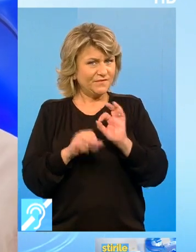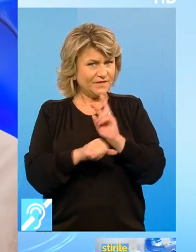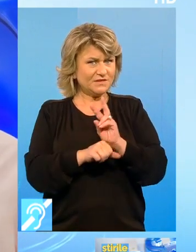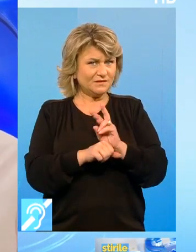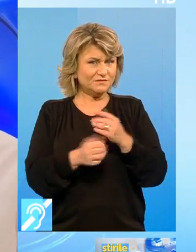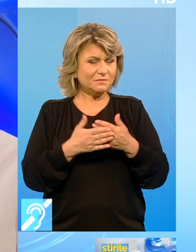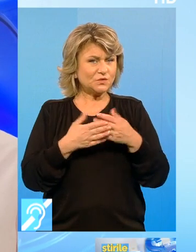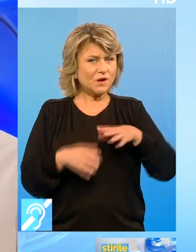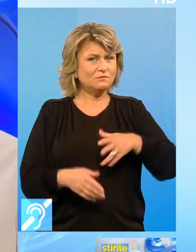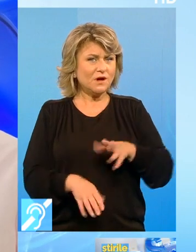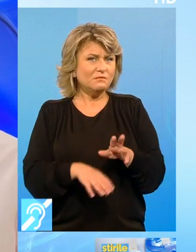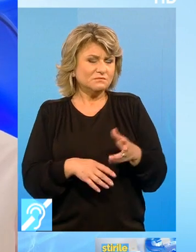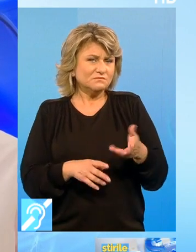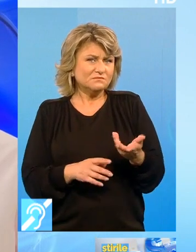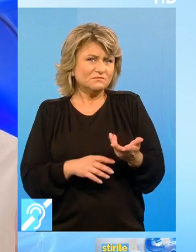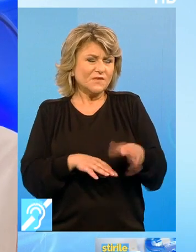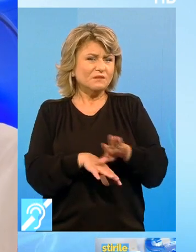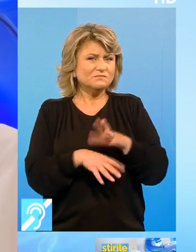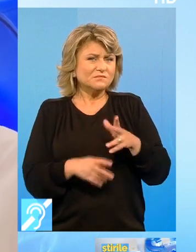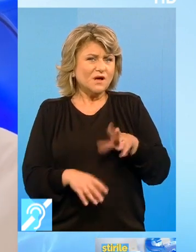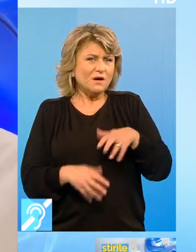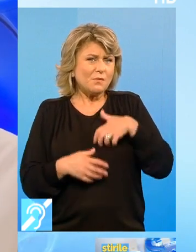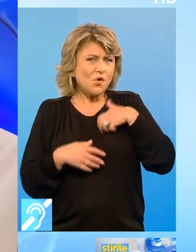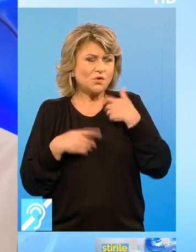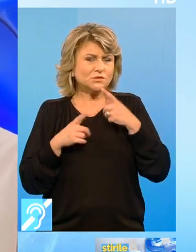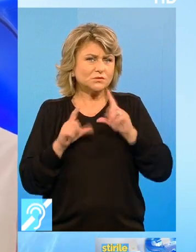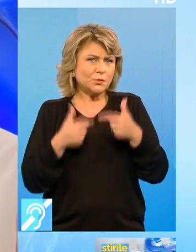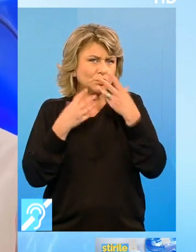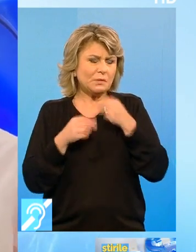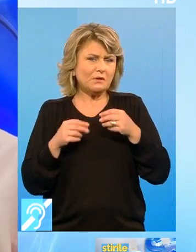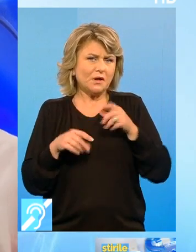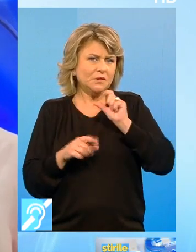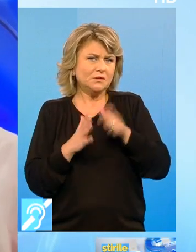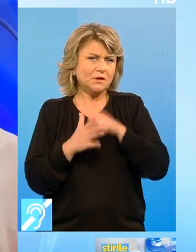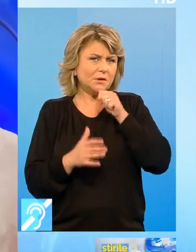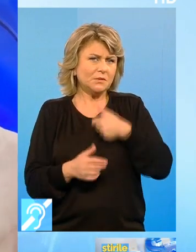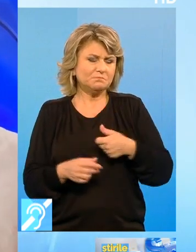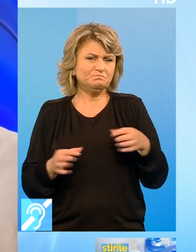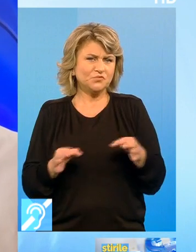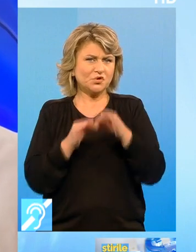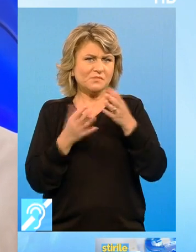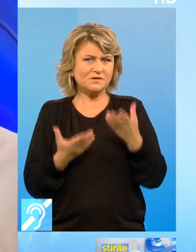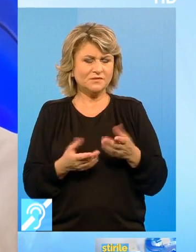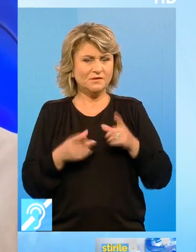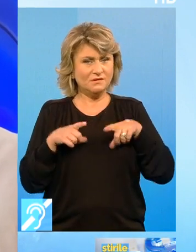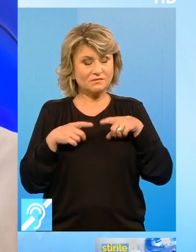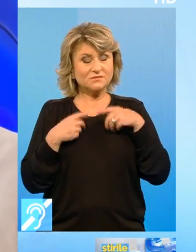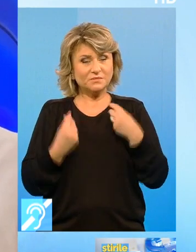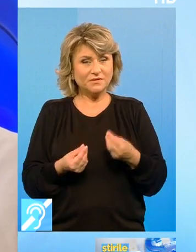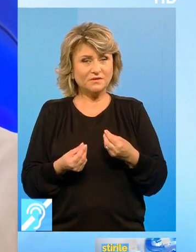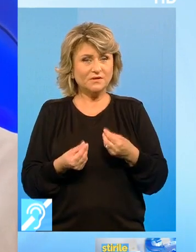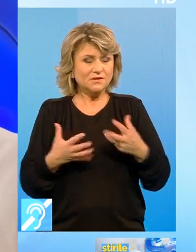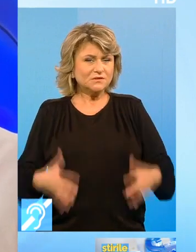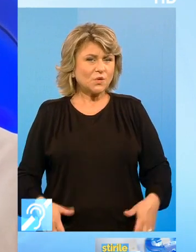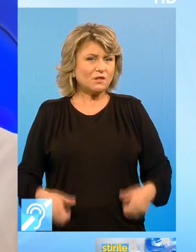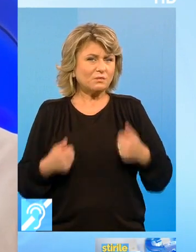Principiul acestei zile Emoțiile oamenilor apropiați Care se pot supăra din nimic Gemenii Și ei e bine să scoată mai